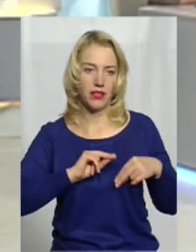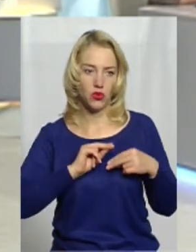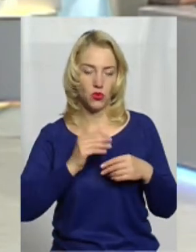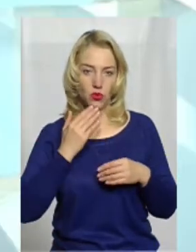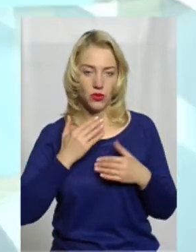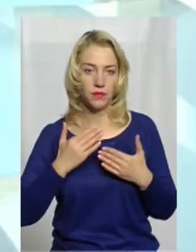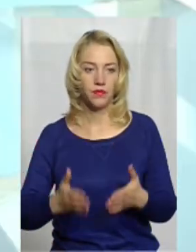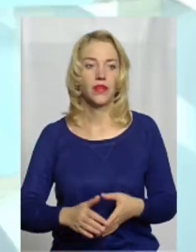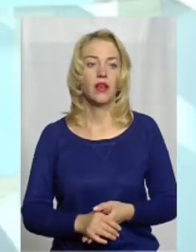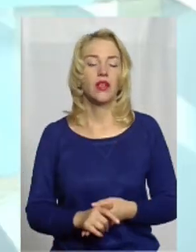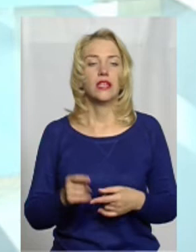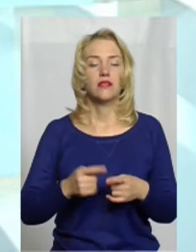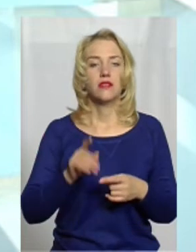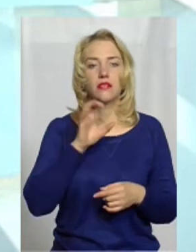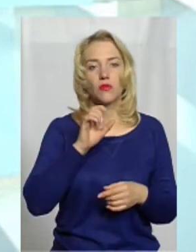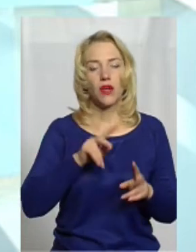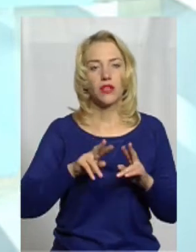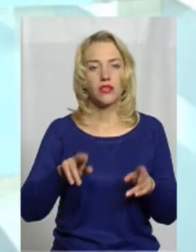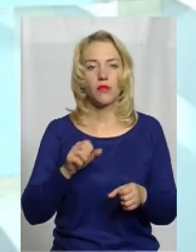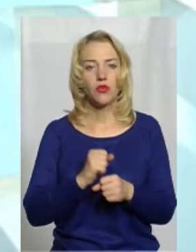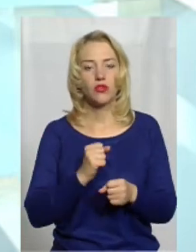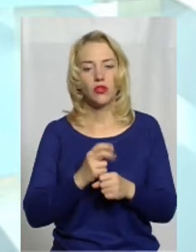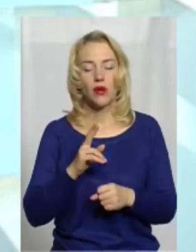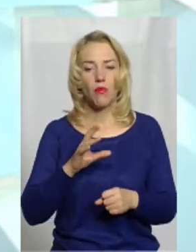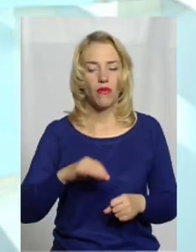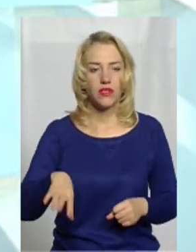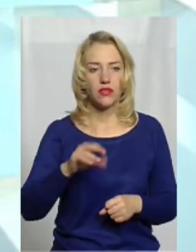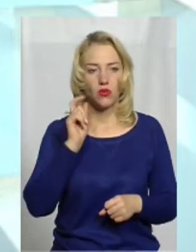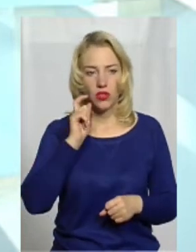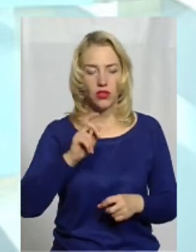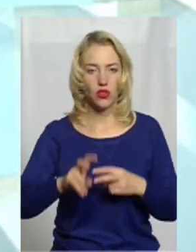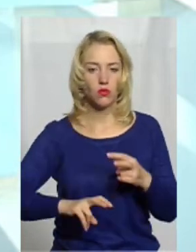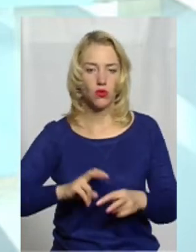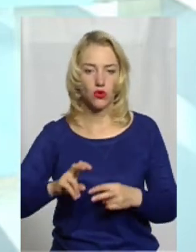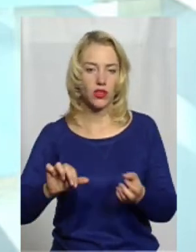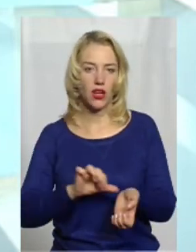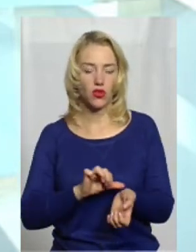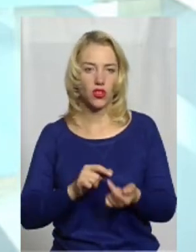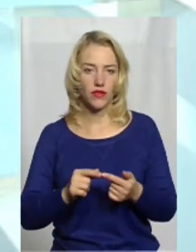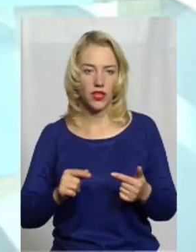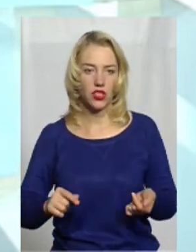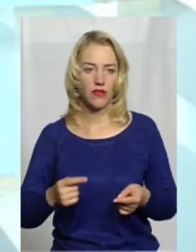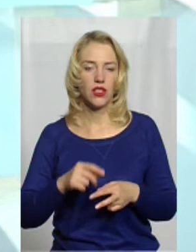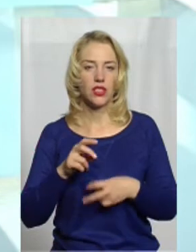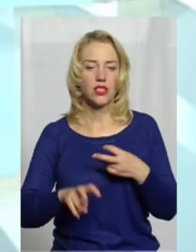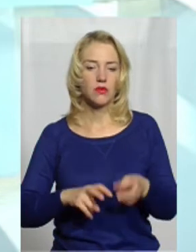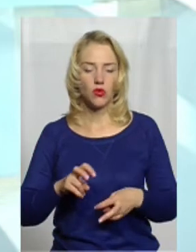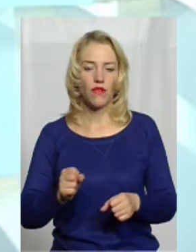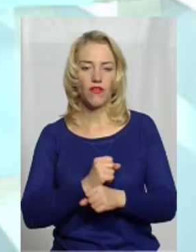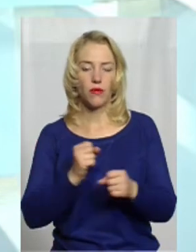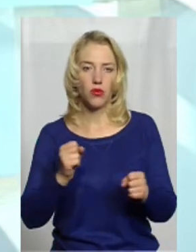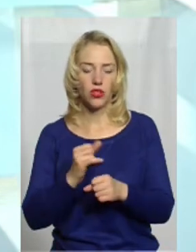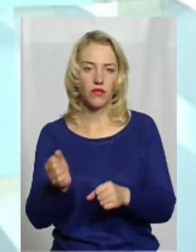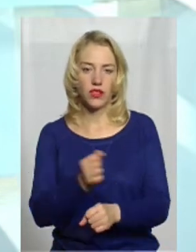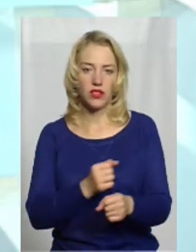собаки працюють так само, як у всій Україні з пошуку наркотичних речовин, з пошуку вибухівки та зброї, з